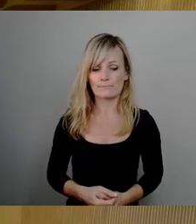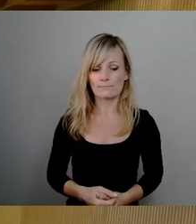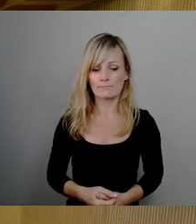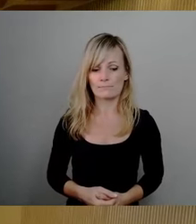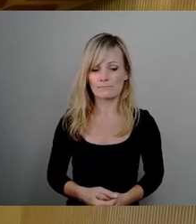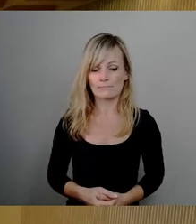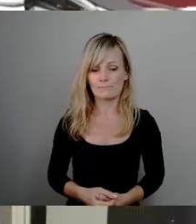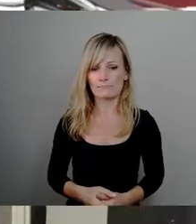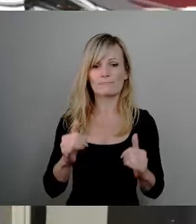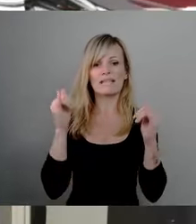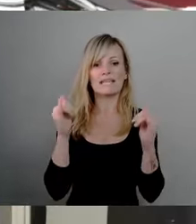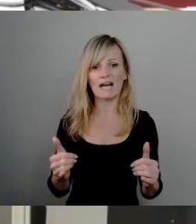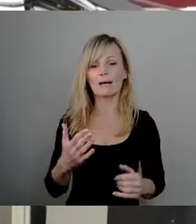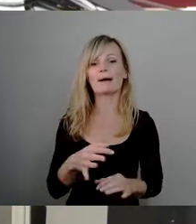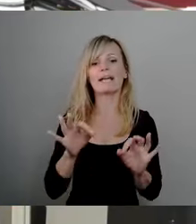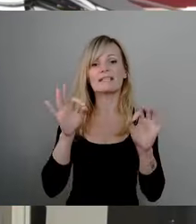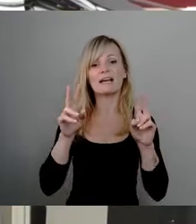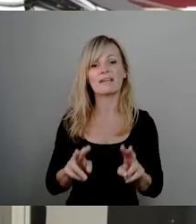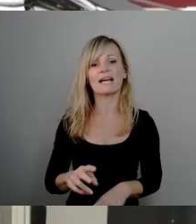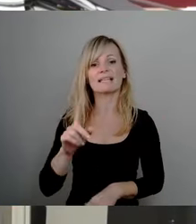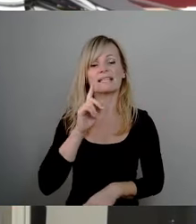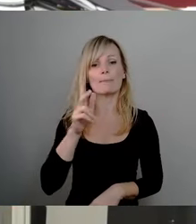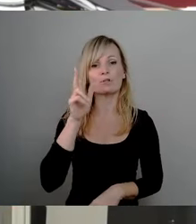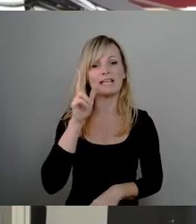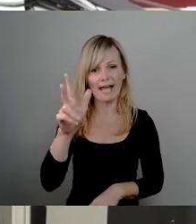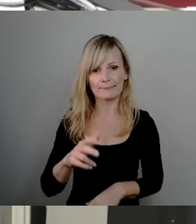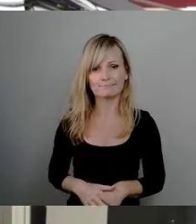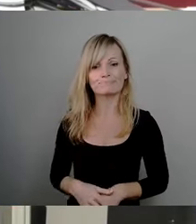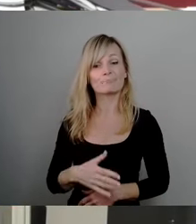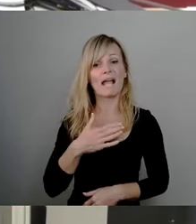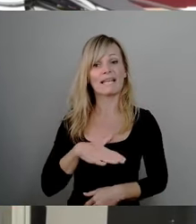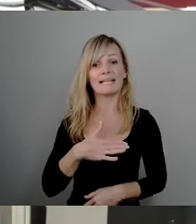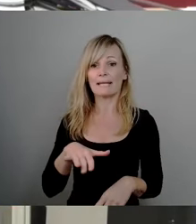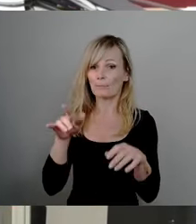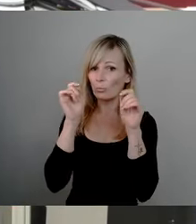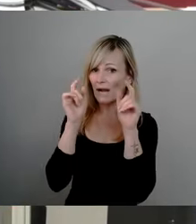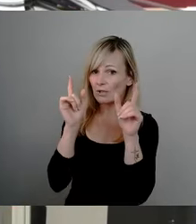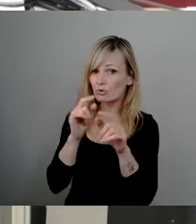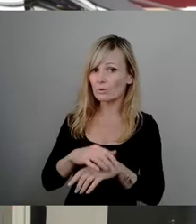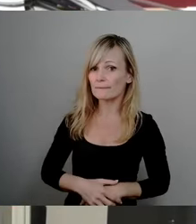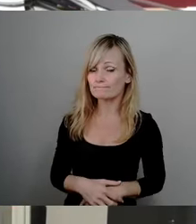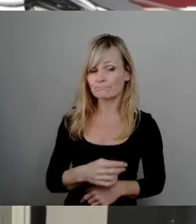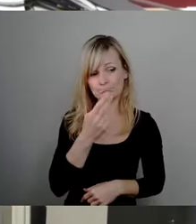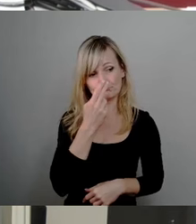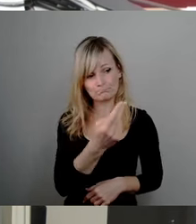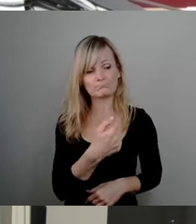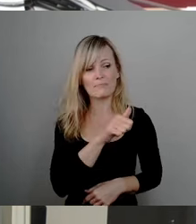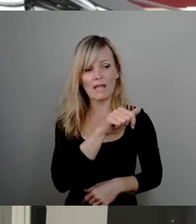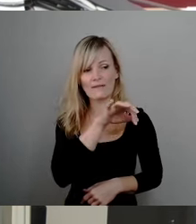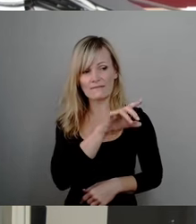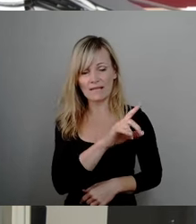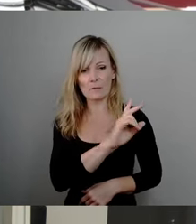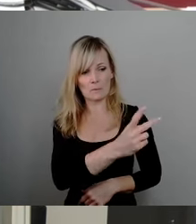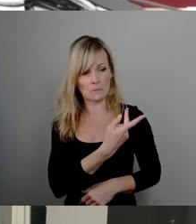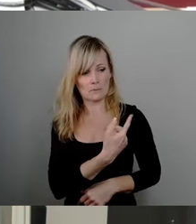Ja, meine sehr verehrten Damen und Herren, das war eine angenehme Überraschung festzustellen, dass die AfD und ich, dass wir unabhängig